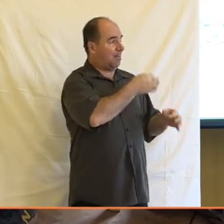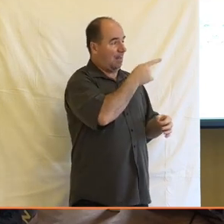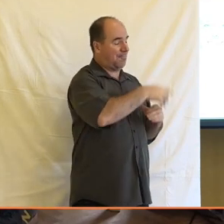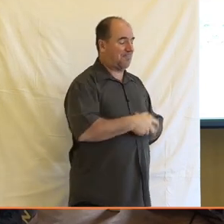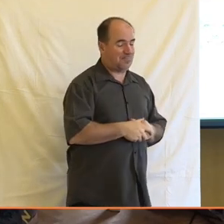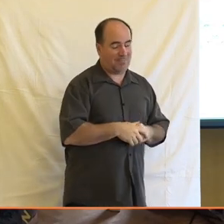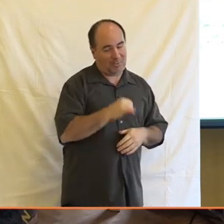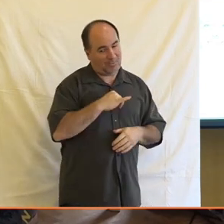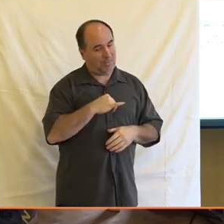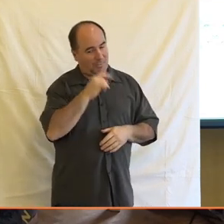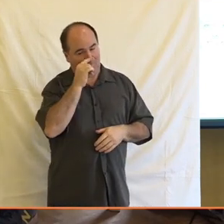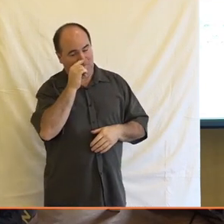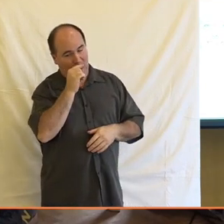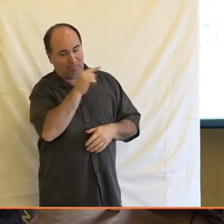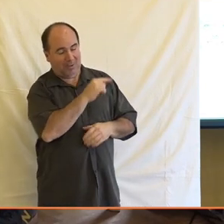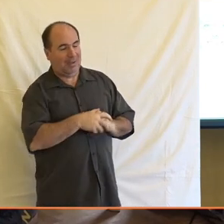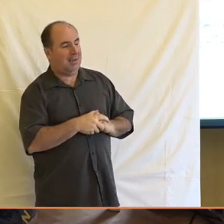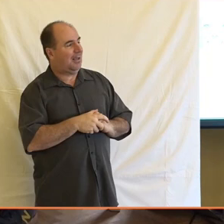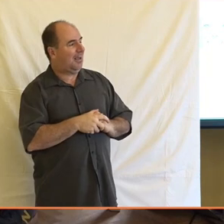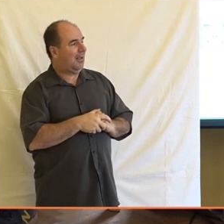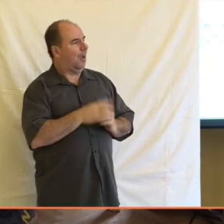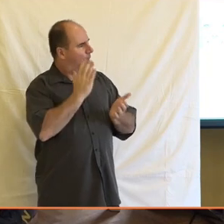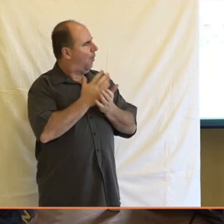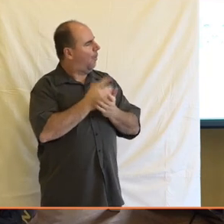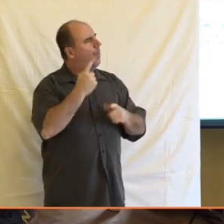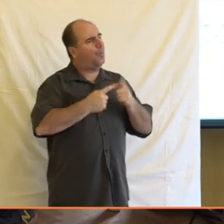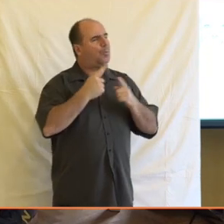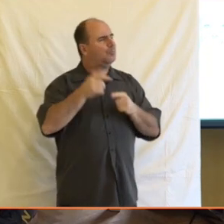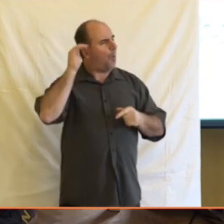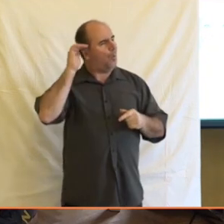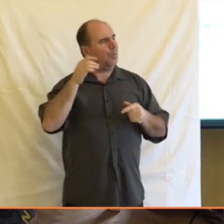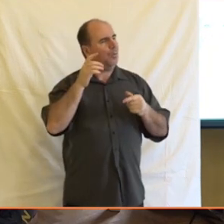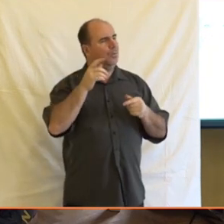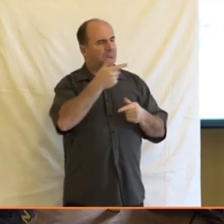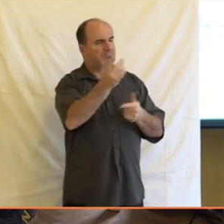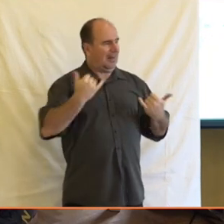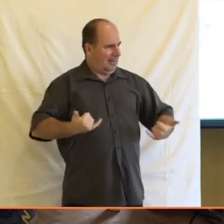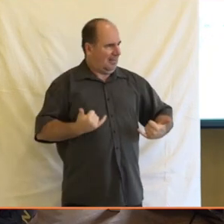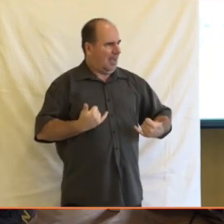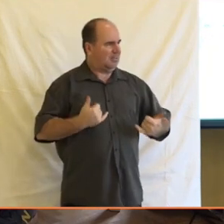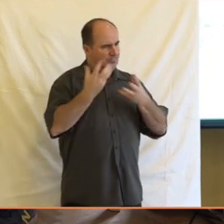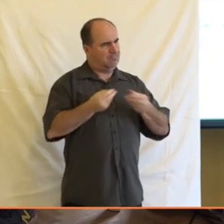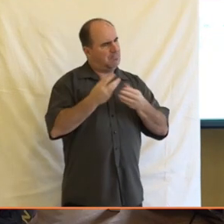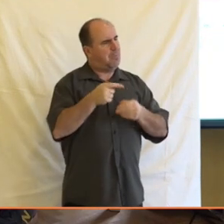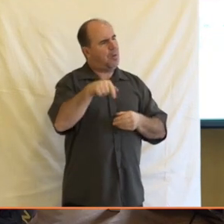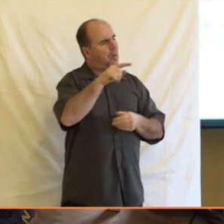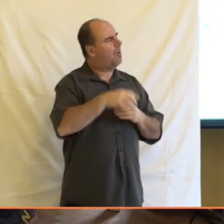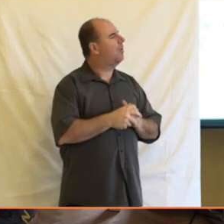padlo a zároveň i nám říct, ty vlastně s tímhle máš svoji zkušenost, že právě co se týče toho vzdělávání, takže